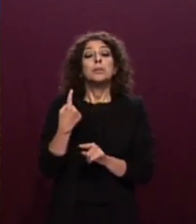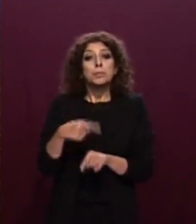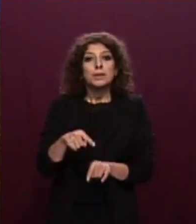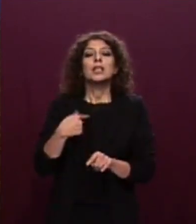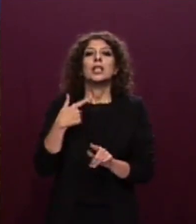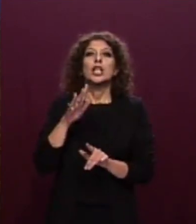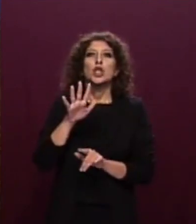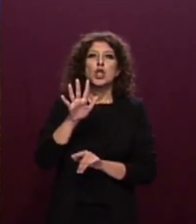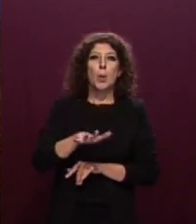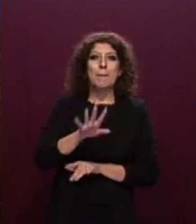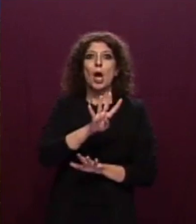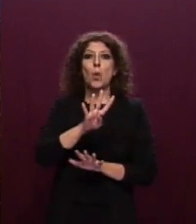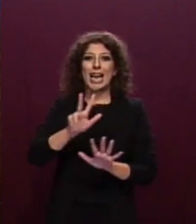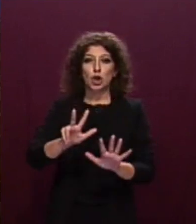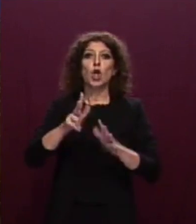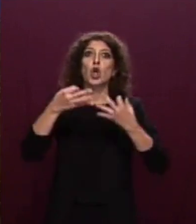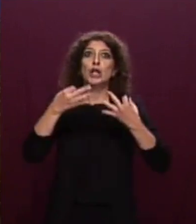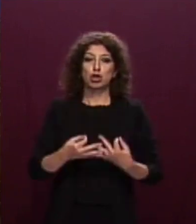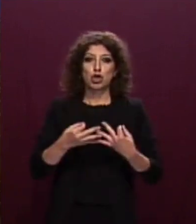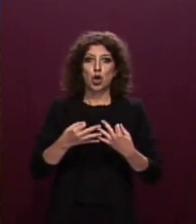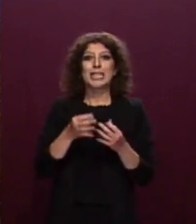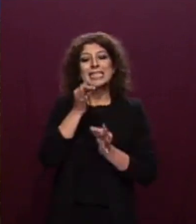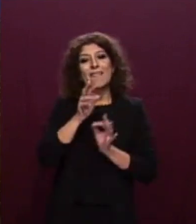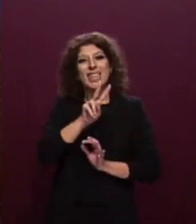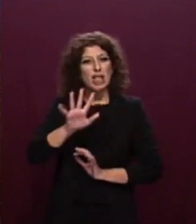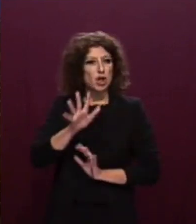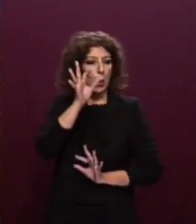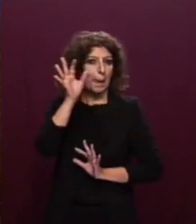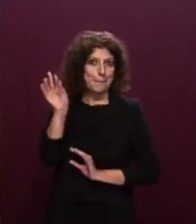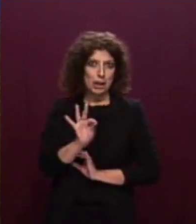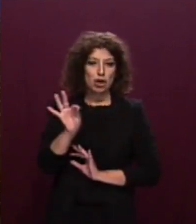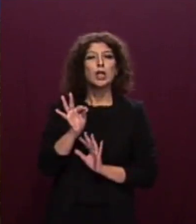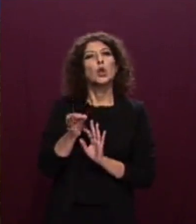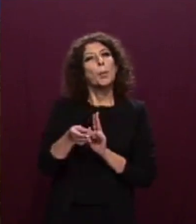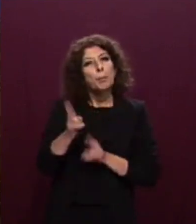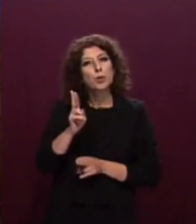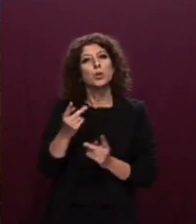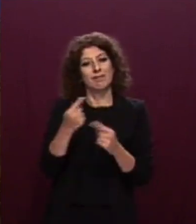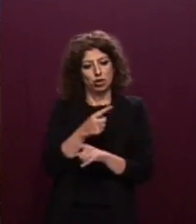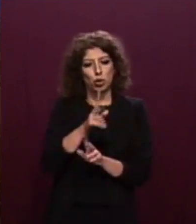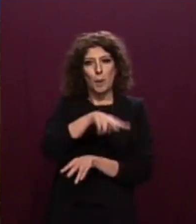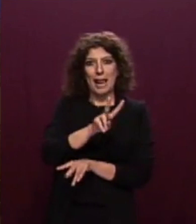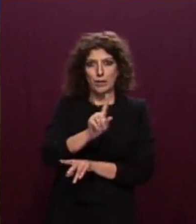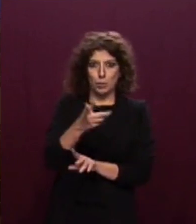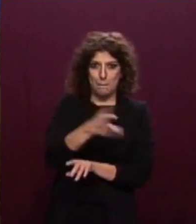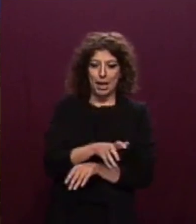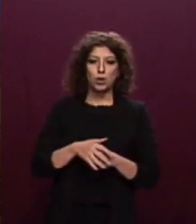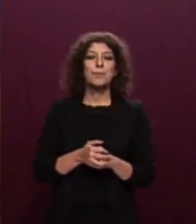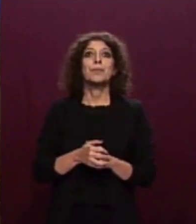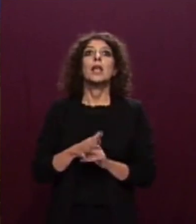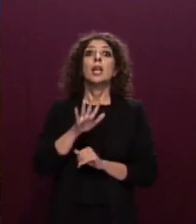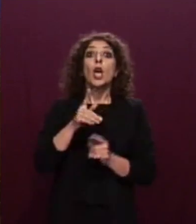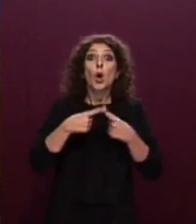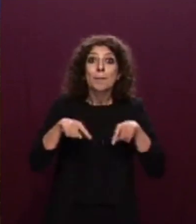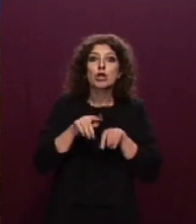pari a circa il 27% in più rispetto al 2021. Di queste decisioni il 57% ha avuto come